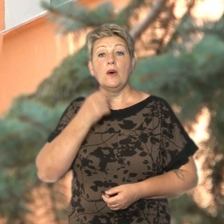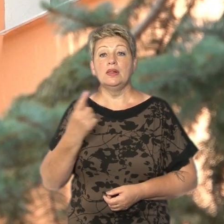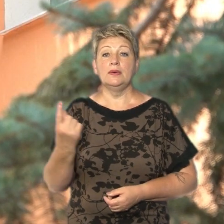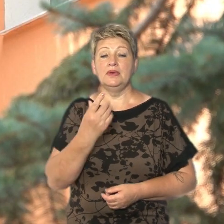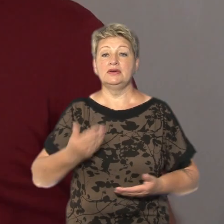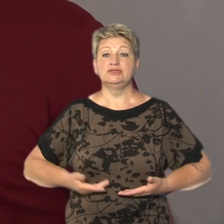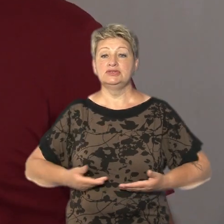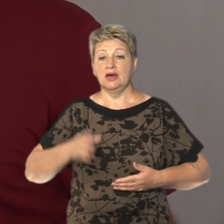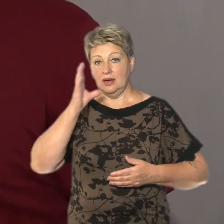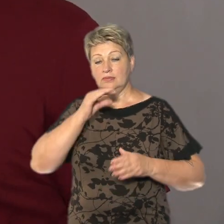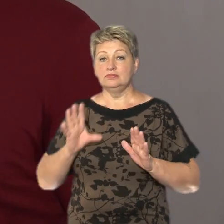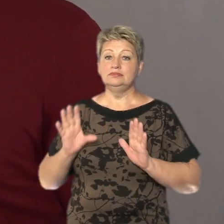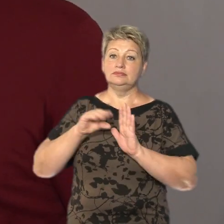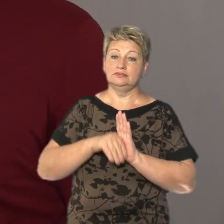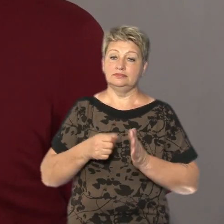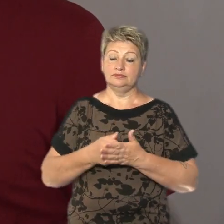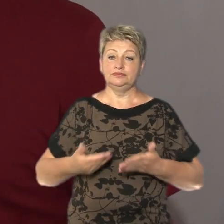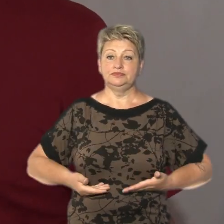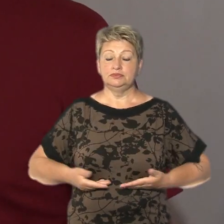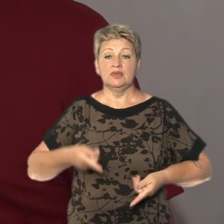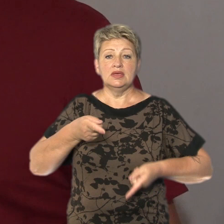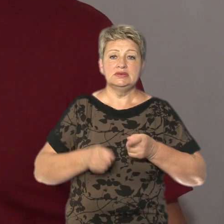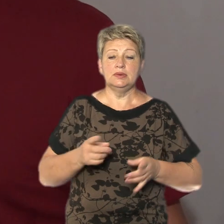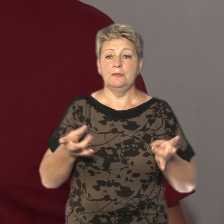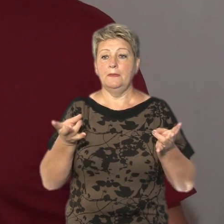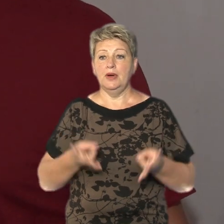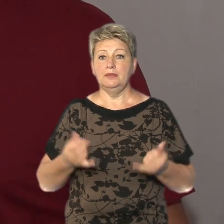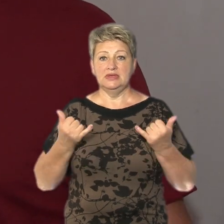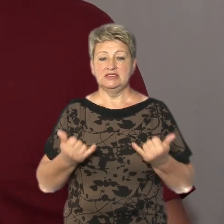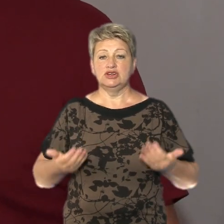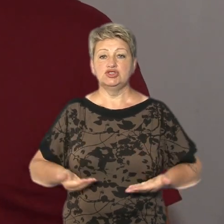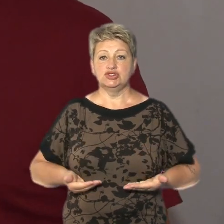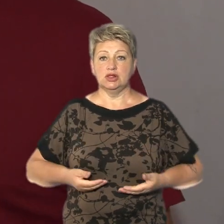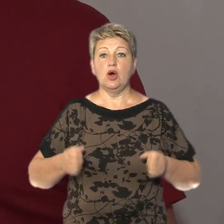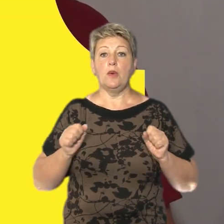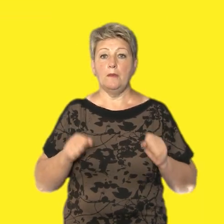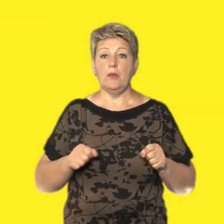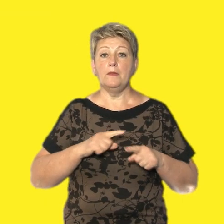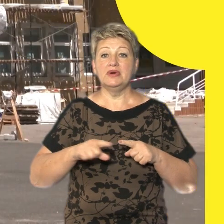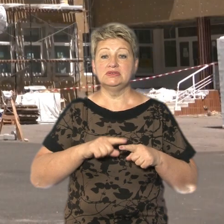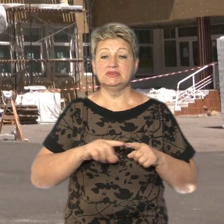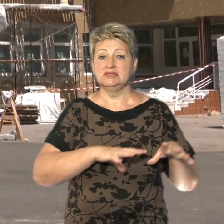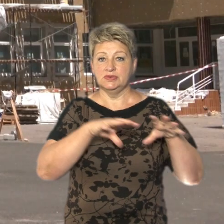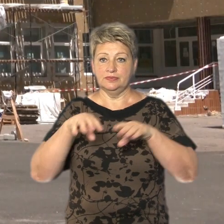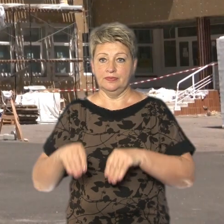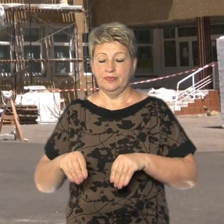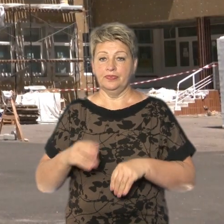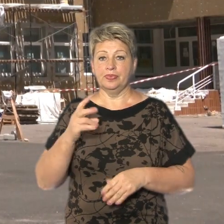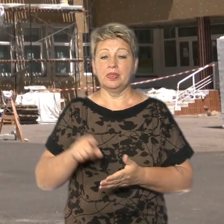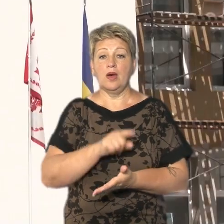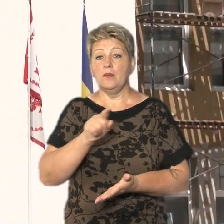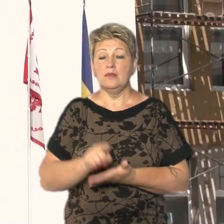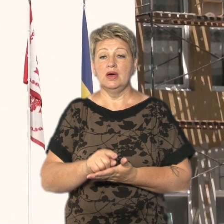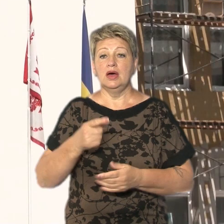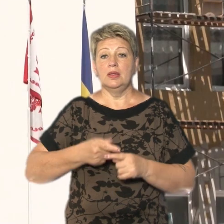заселитися до осель. Щоб ті люди, які потребують зараз житло, могли пошкоджені заїхати. На фасаді 33-ї